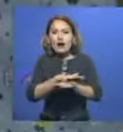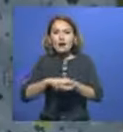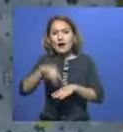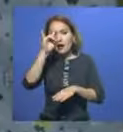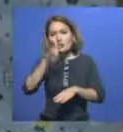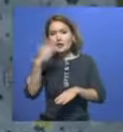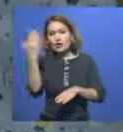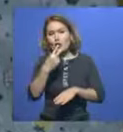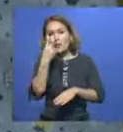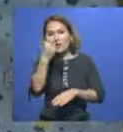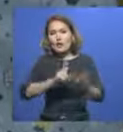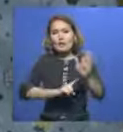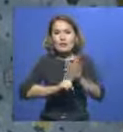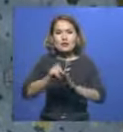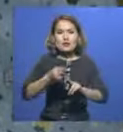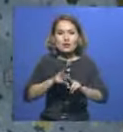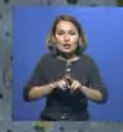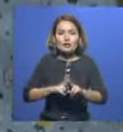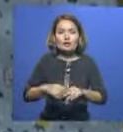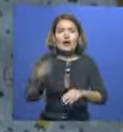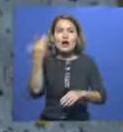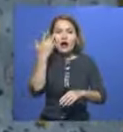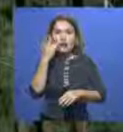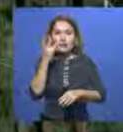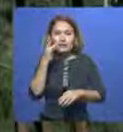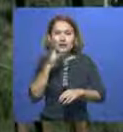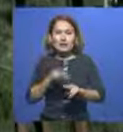Қазақстандағы бұқыралы көрсетілім қарашаның басына бегеленген.